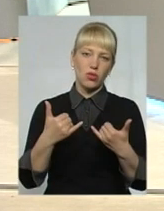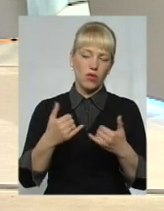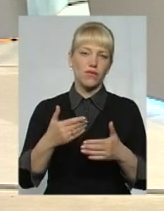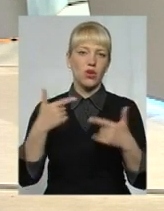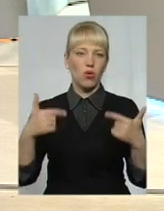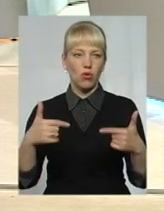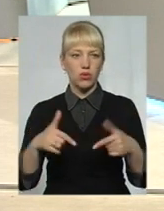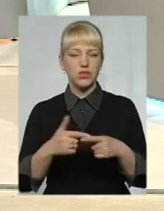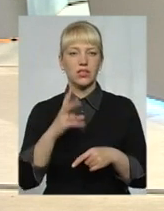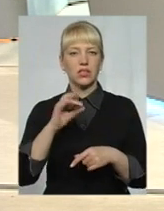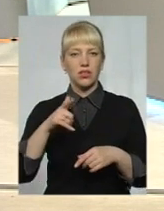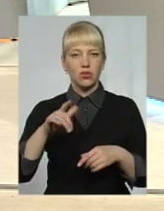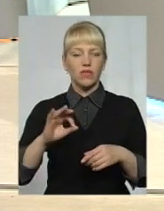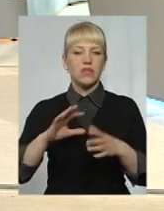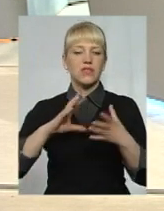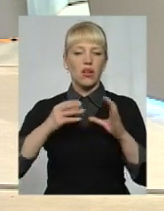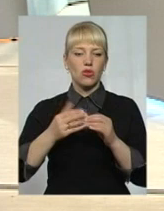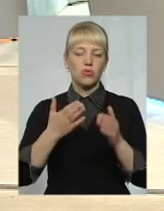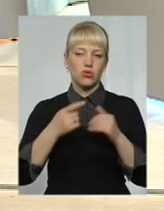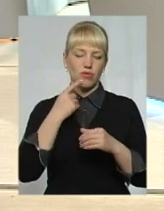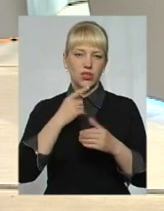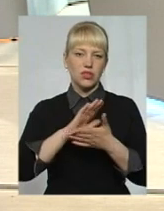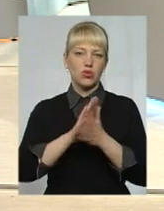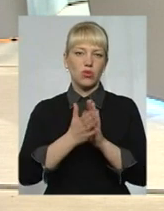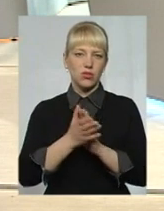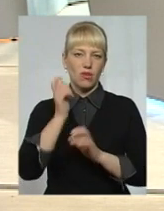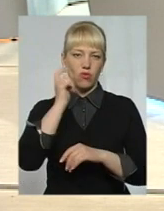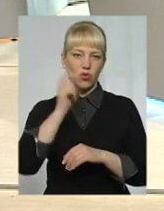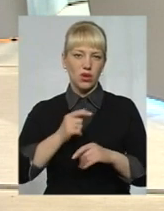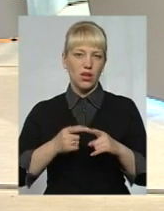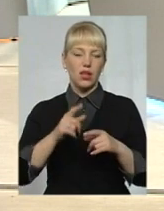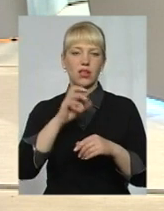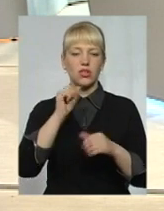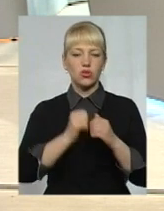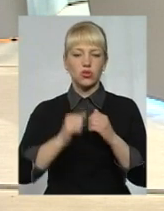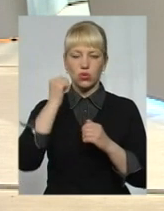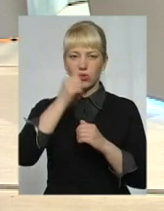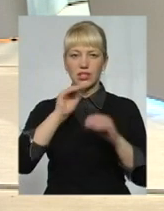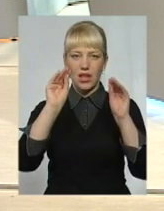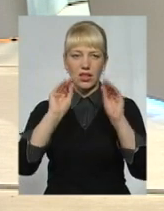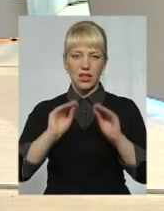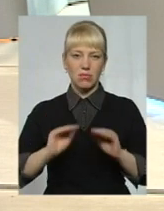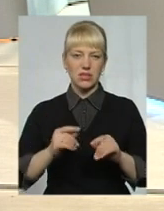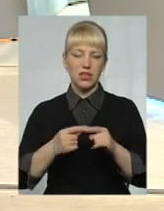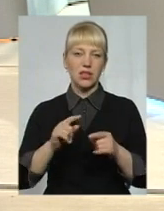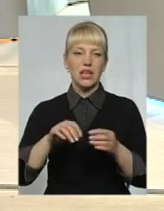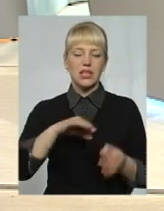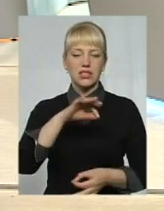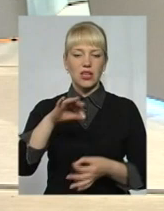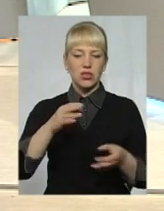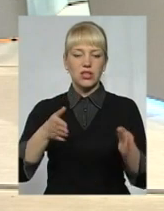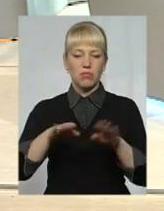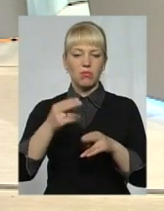Ніно, загалом, якщо говорити про ситуацію в Україні, щороку, за даними статистики, залишається без